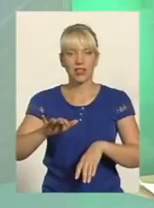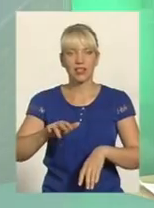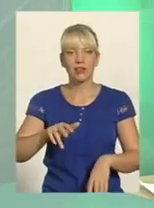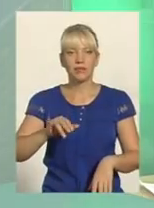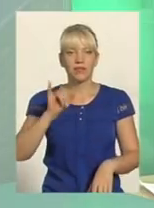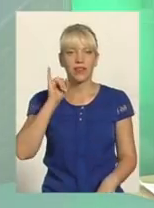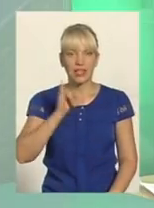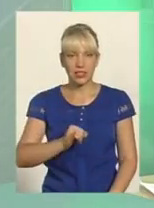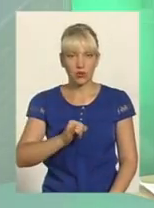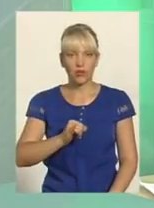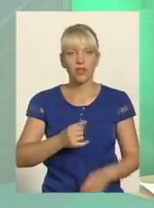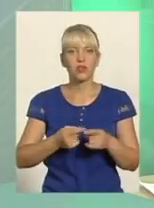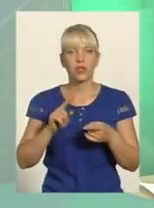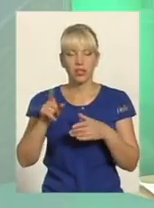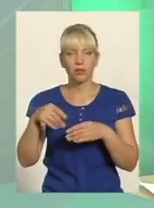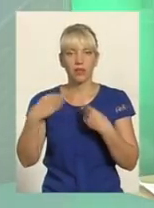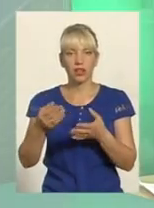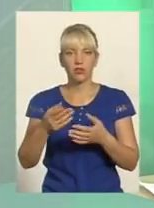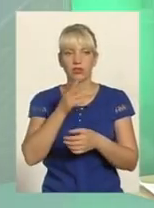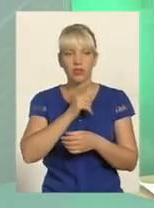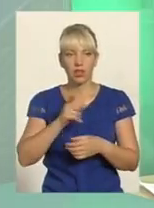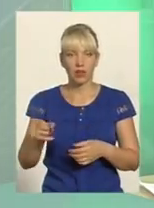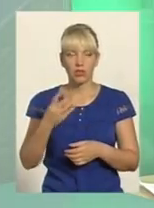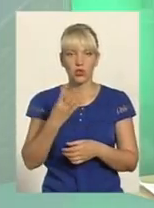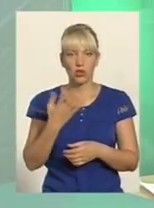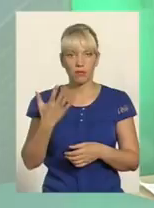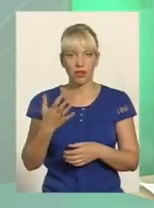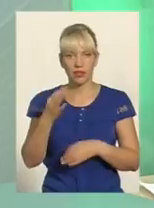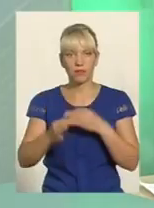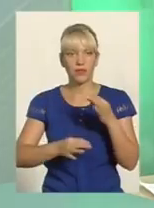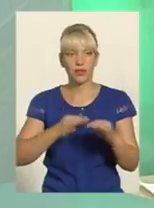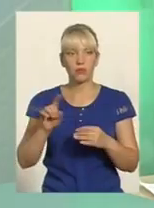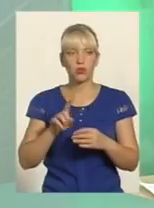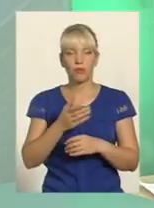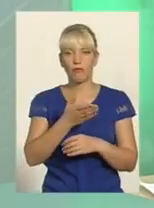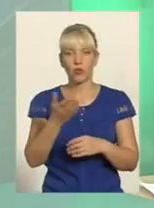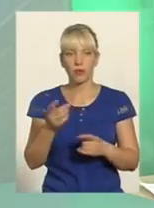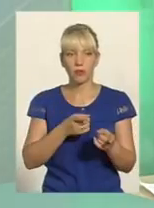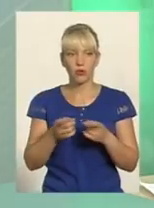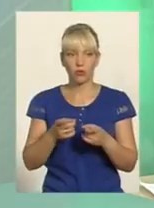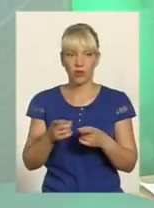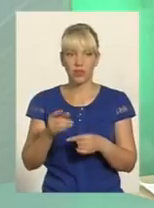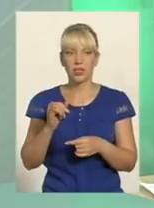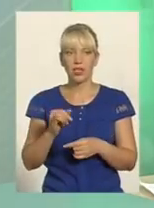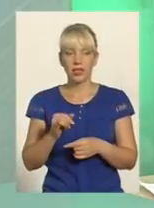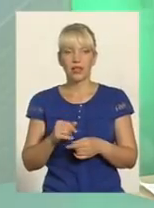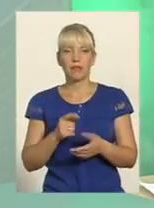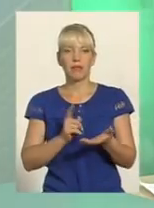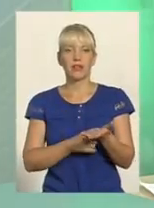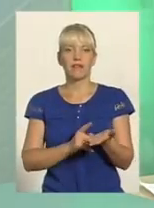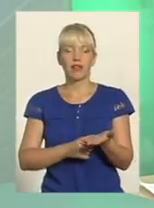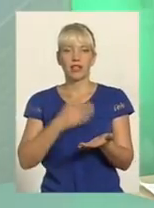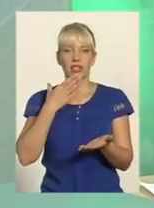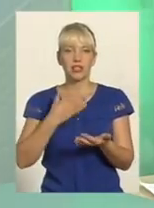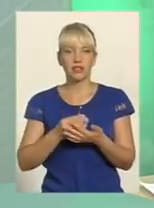наданий термін 45 діб, для того, щоб вони підготувалися і належним чином підтвердили свій